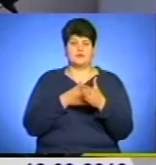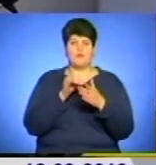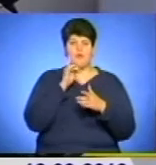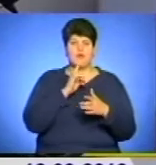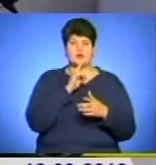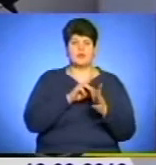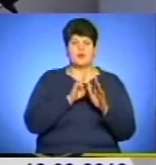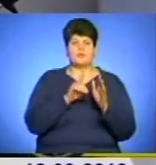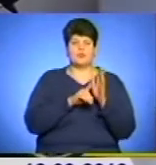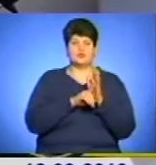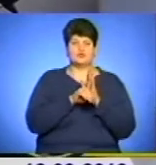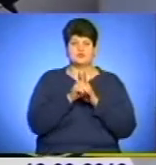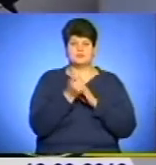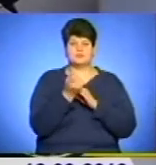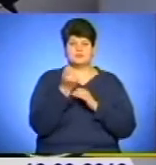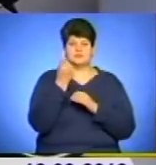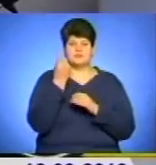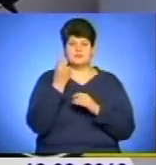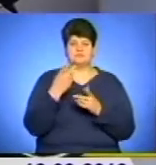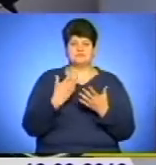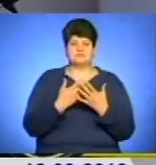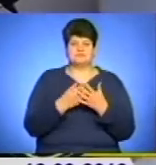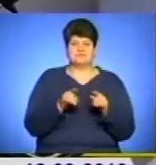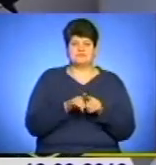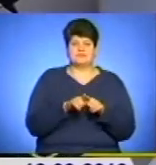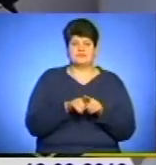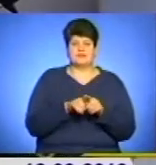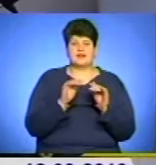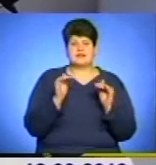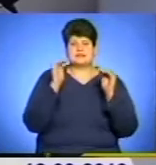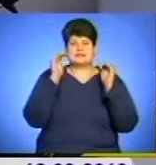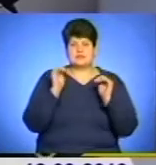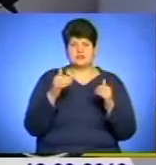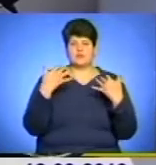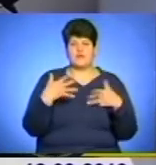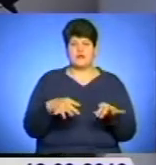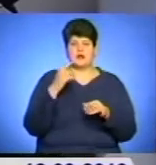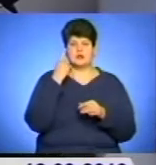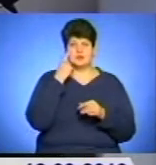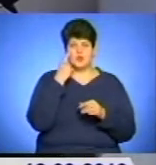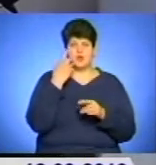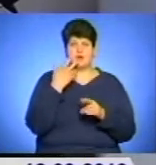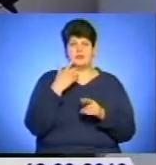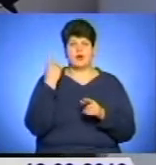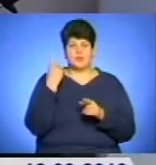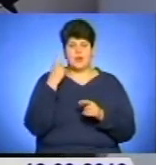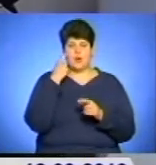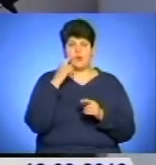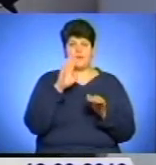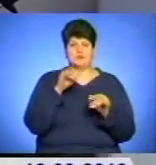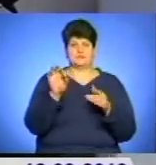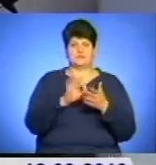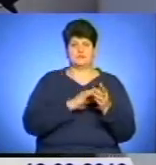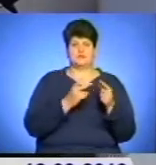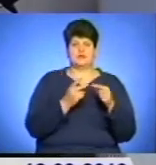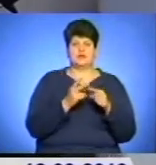не почнуться прояви цієї галукоми у вигляді зниження або втрати зору. На одну оку, а потім на другу оку. І